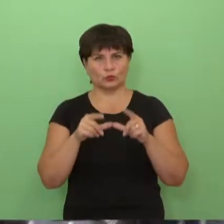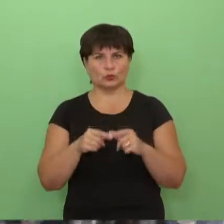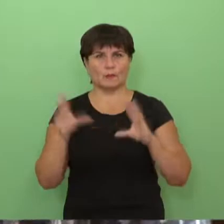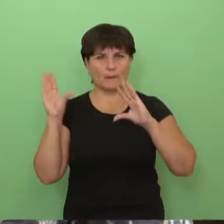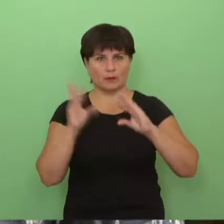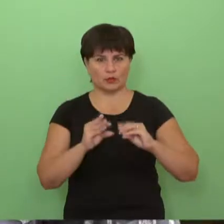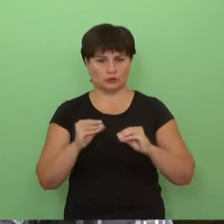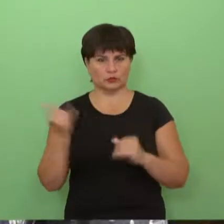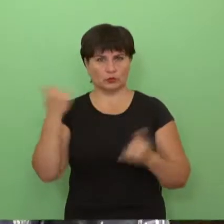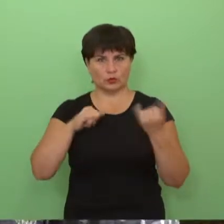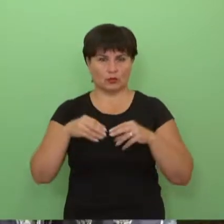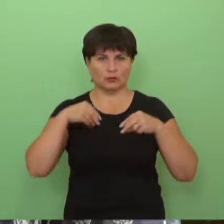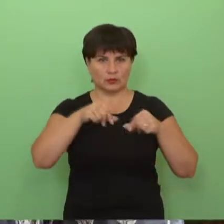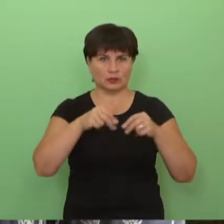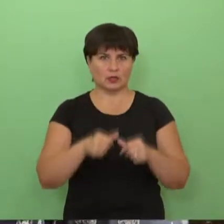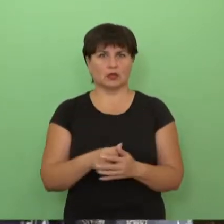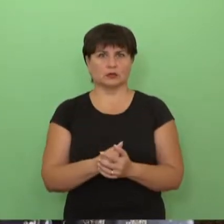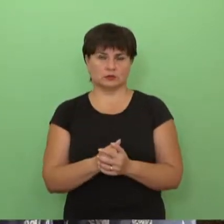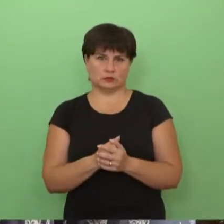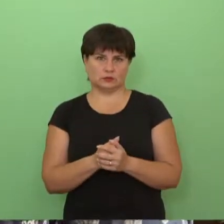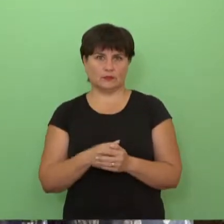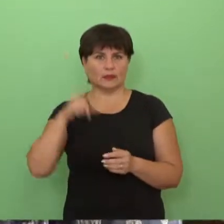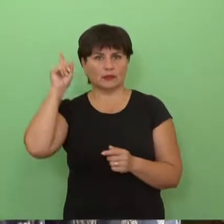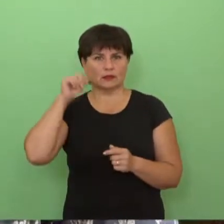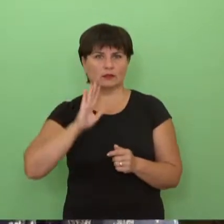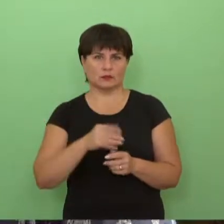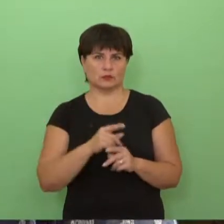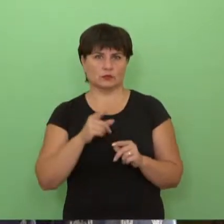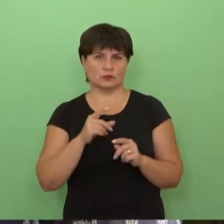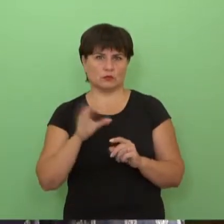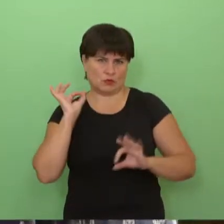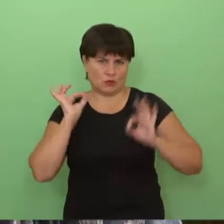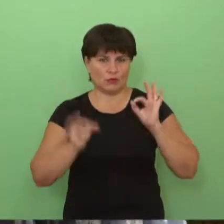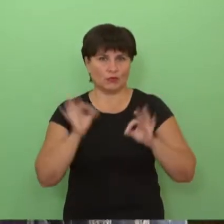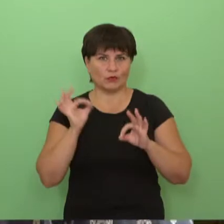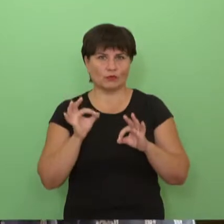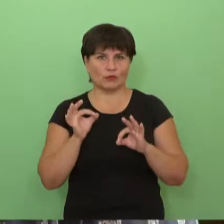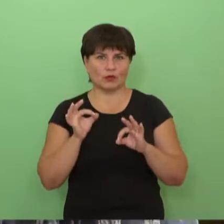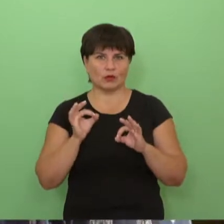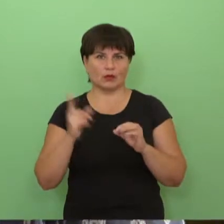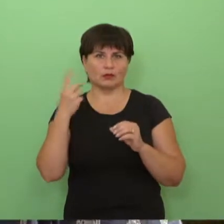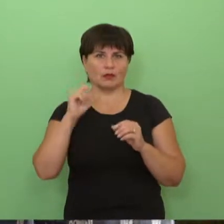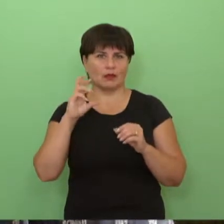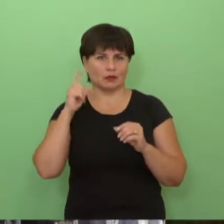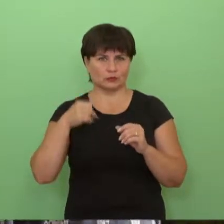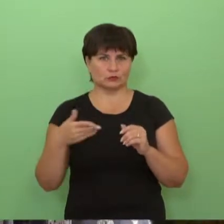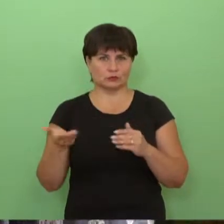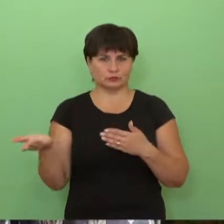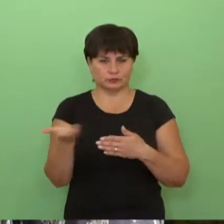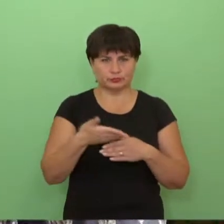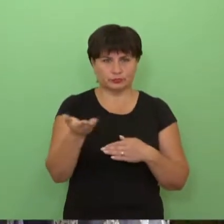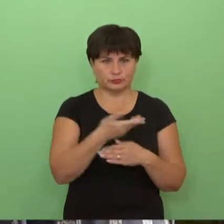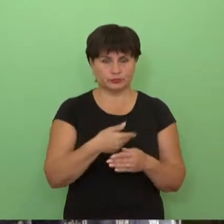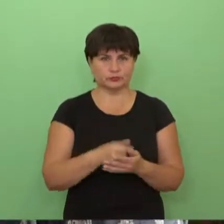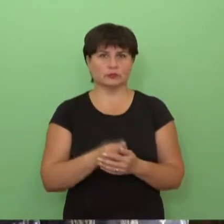Ir tikėtis tokio optimalaus derliaus, na, tikintis, kad bus palankus metai ir bus galima su nedaug įdėjimo pasiekti kažkokį